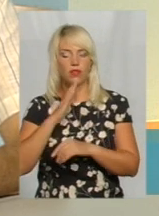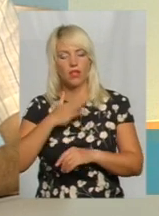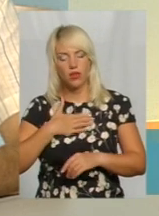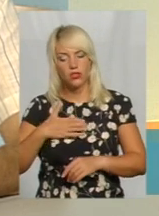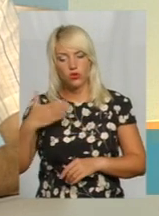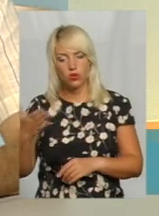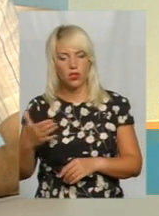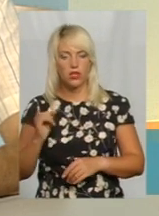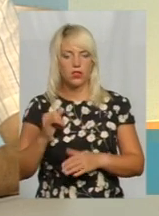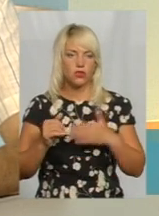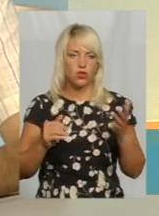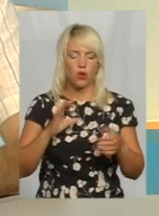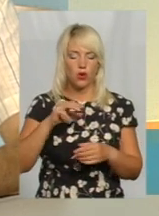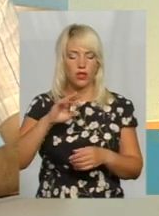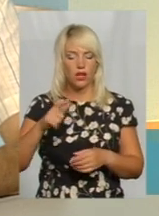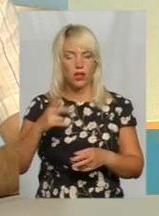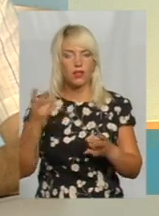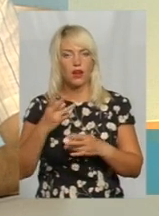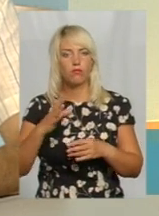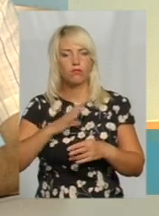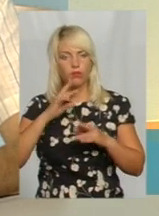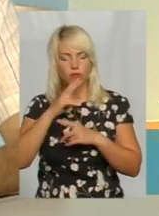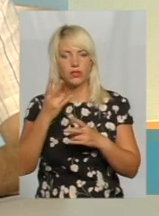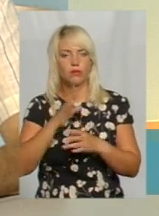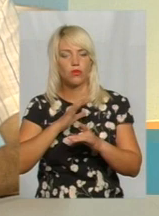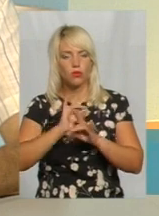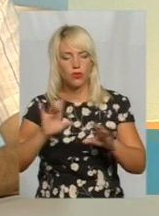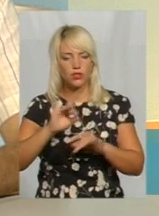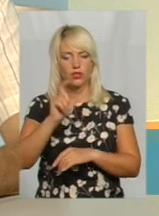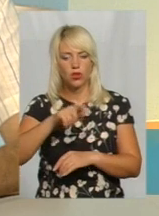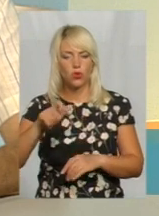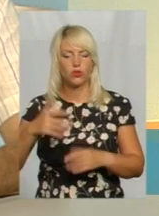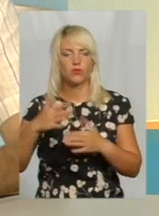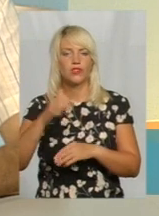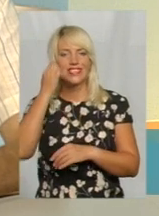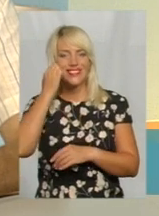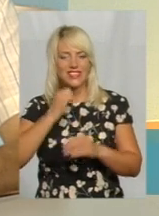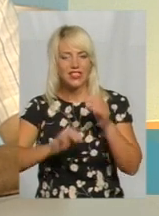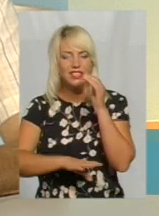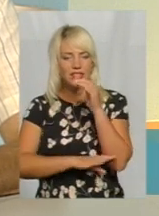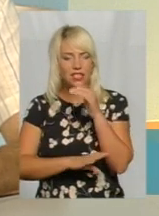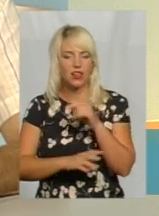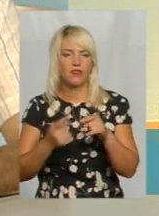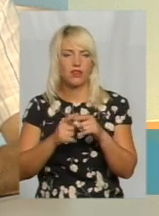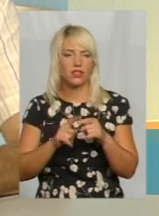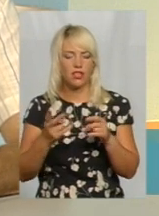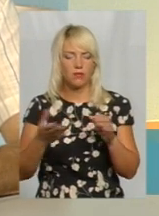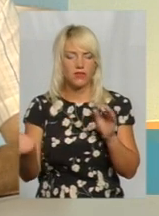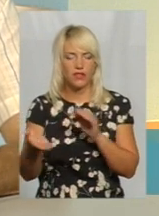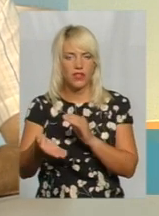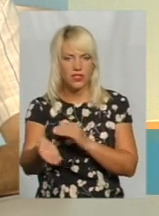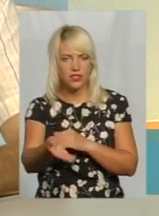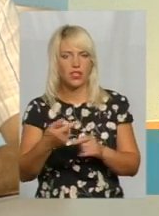ОТГ, що треба було людям пояснити, що дані дерева вже дійшли з свого піку, що їх потрібно вирізати. Вони забезпечують, вони вже